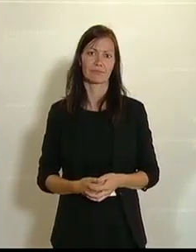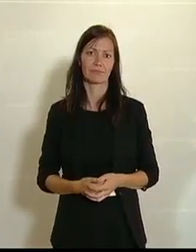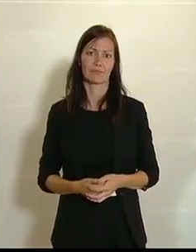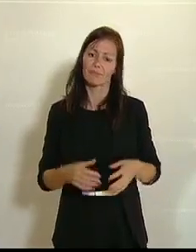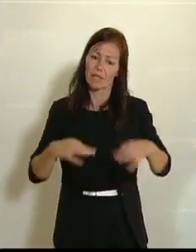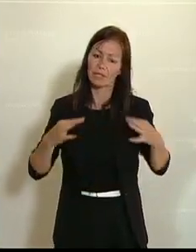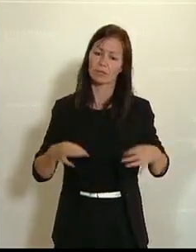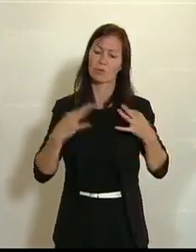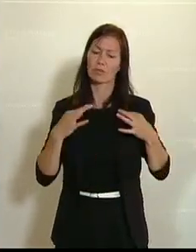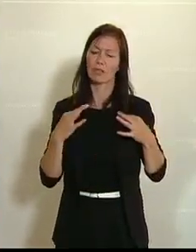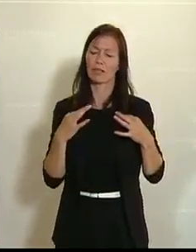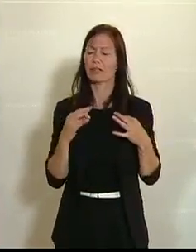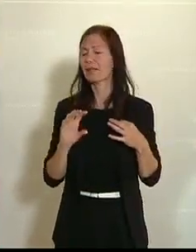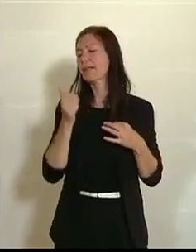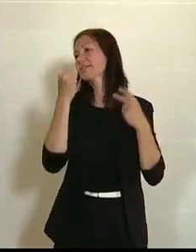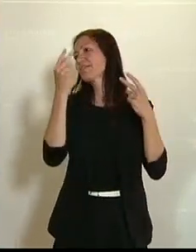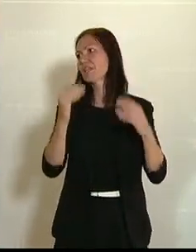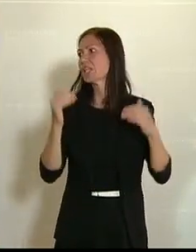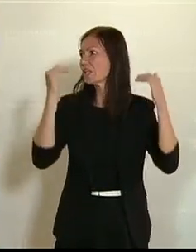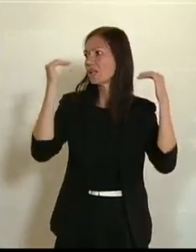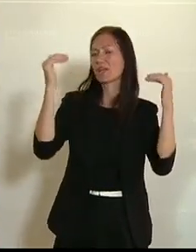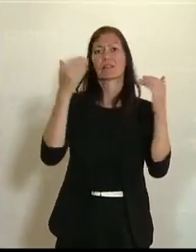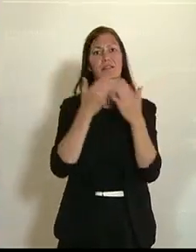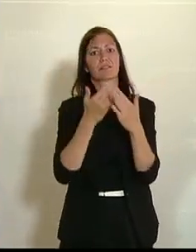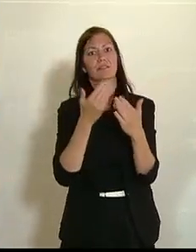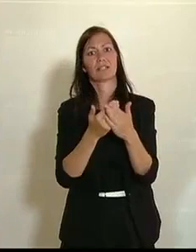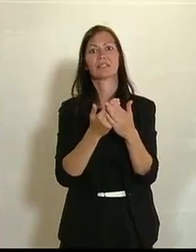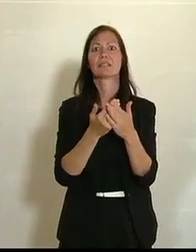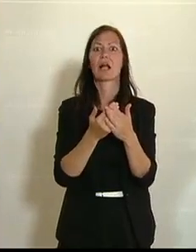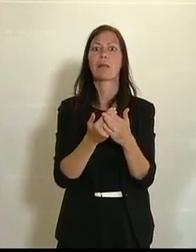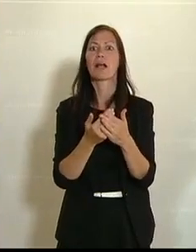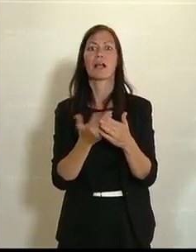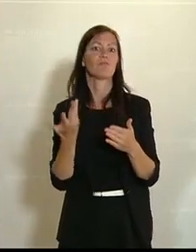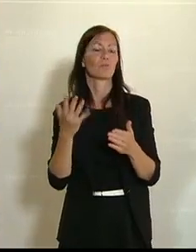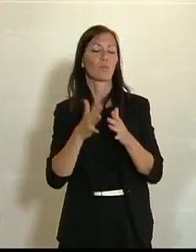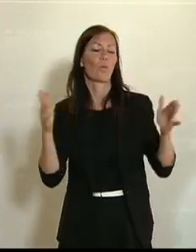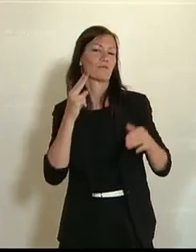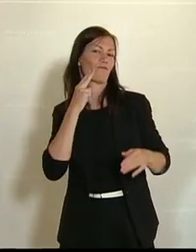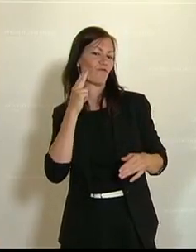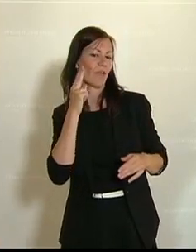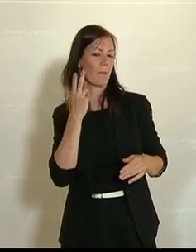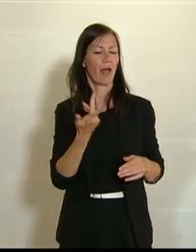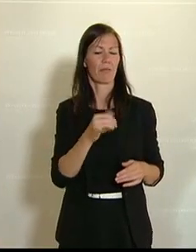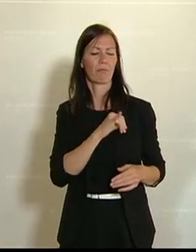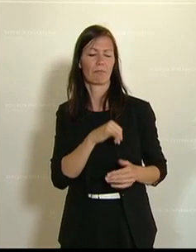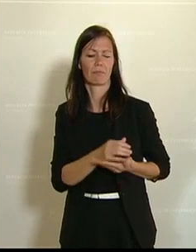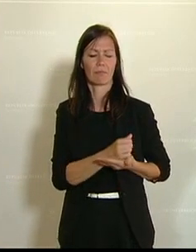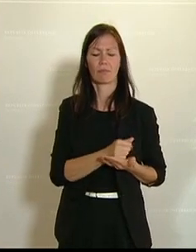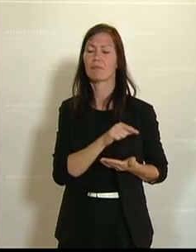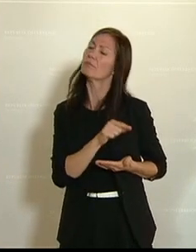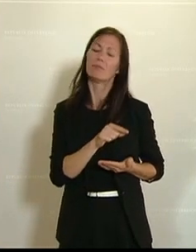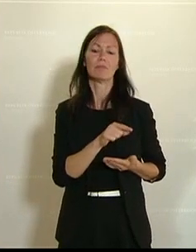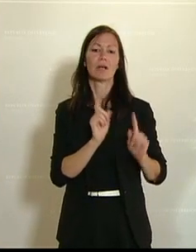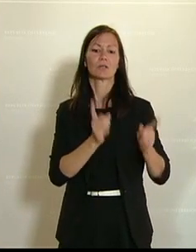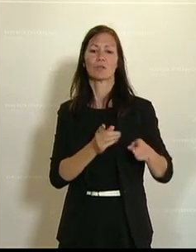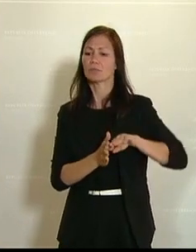Gesundheit ist das oberste Gebot und daher sollten wir die Interessen der Konzerne hintanstellen und zum Wohle unserer